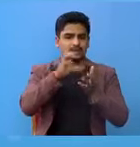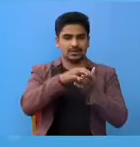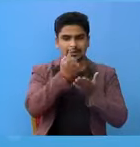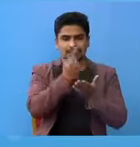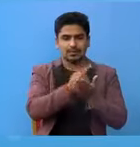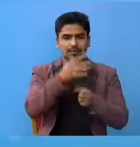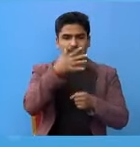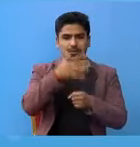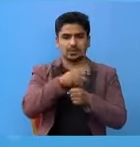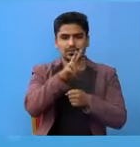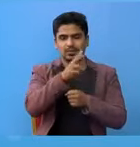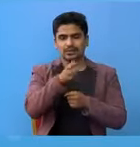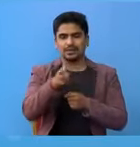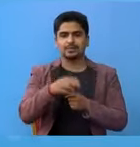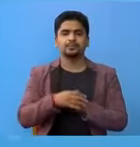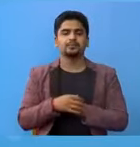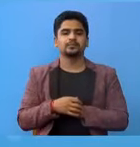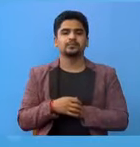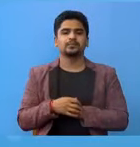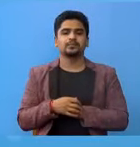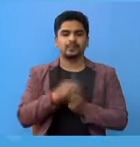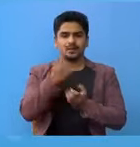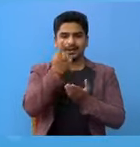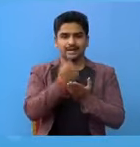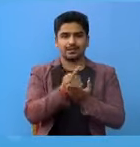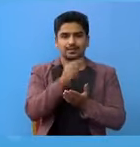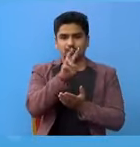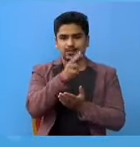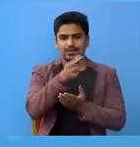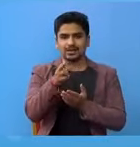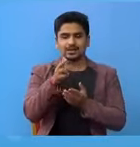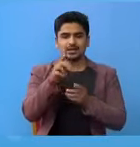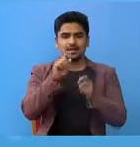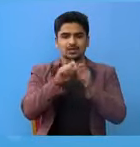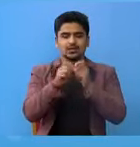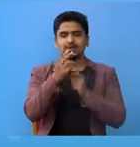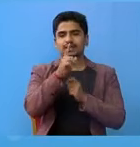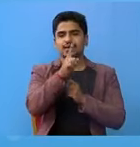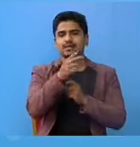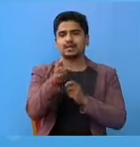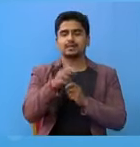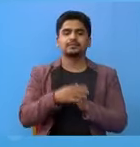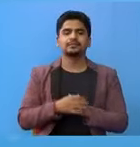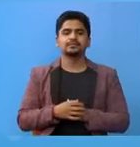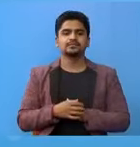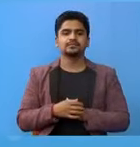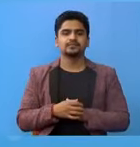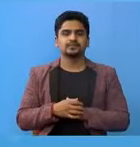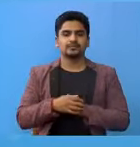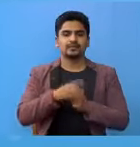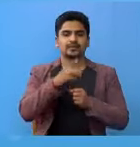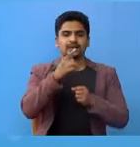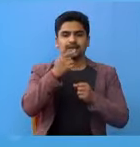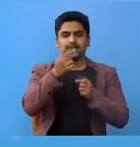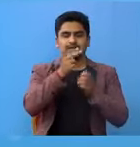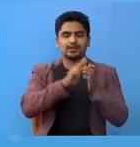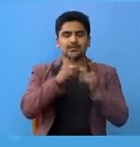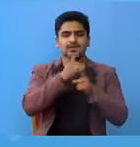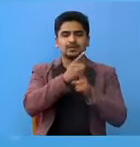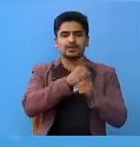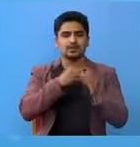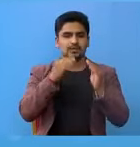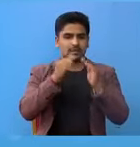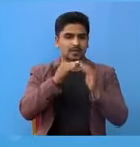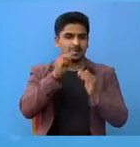कफण्डों मा भकतपूर्ड का 2 जणा का फंडू का 2 जणा रश्डुलाई का एक जणा उन्मुंच। तिरबन विश्रुविद्धाले सिच्छन